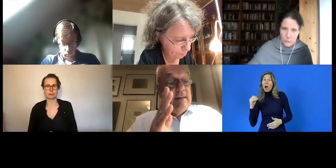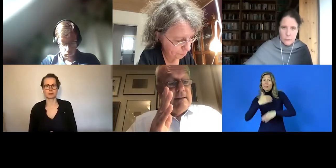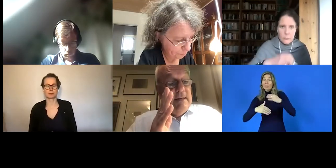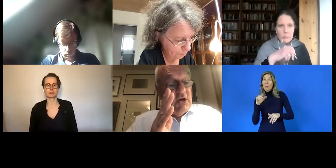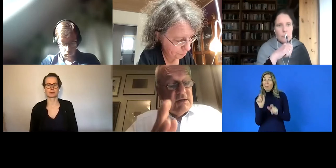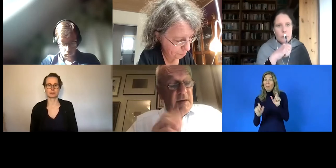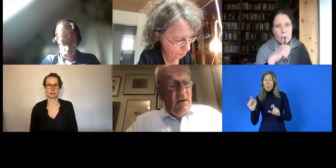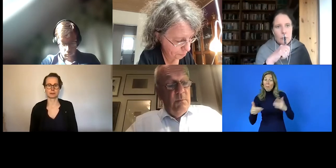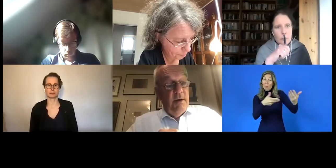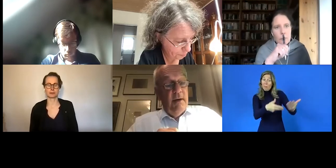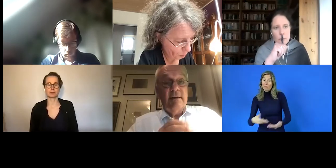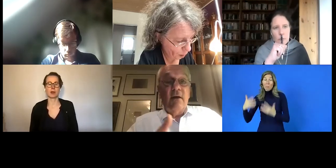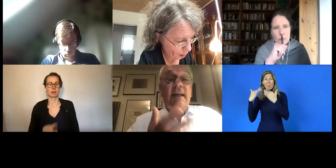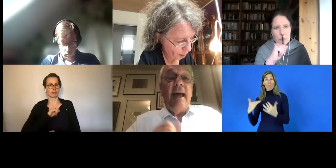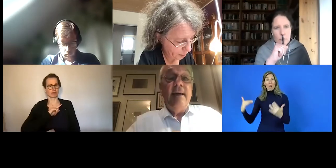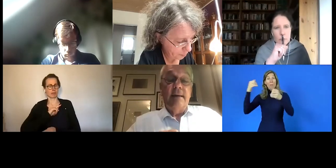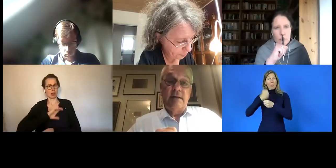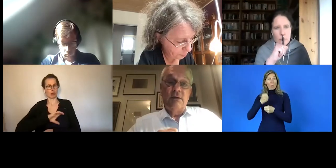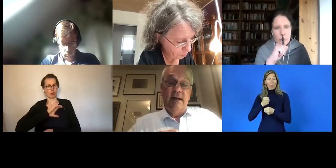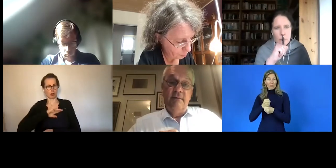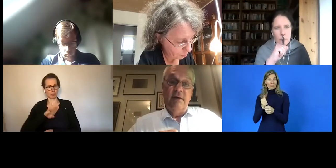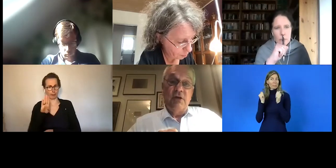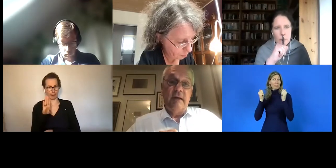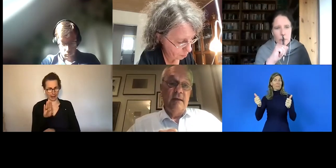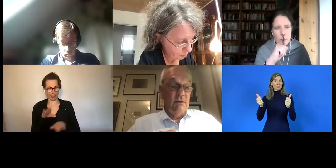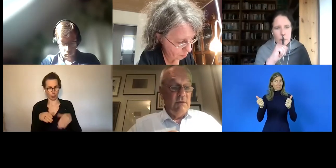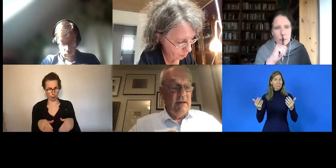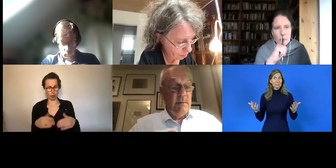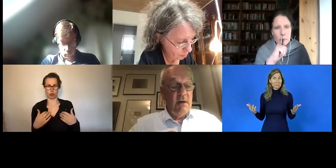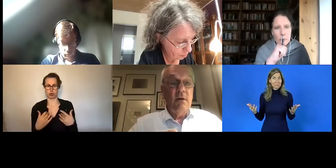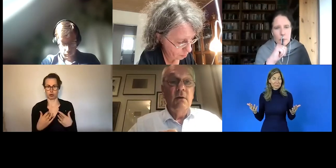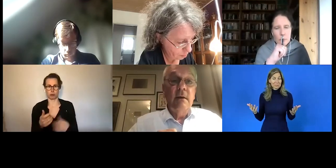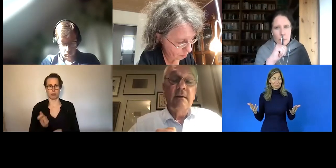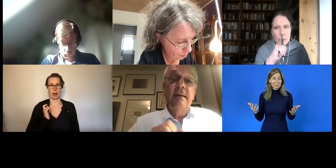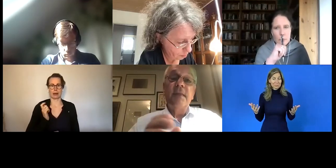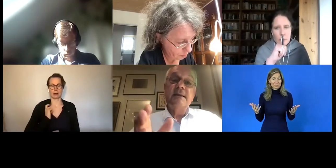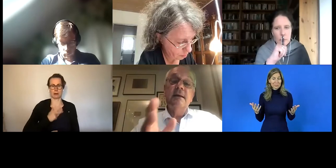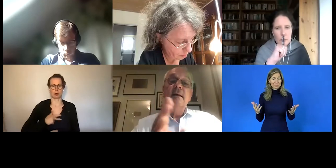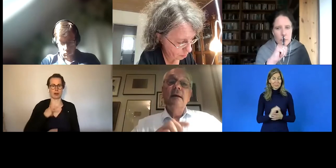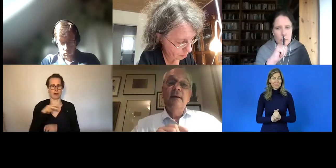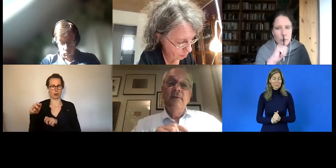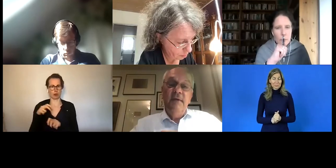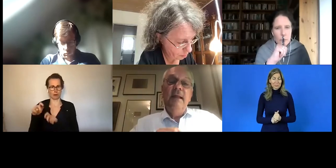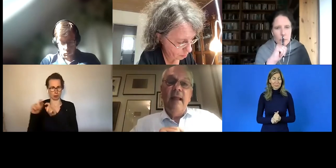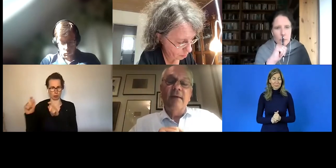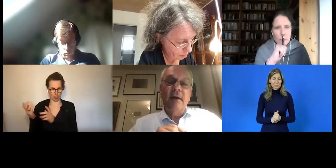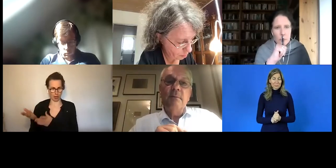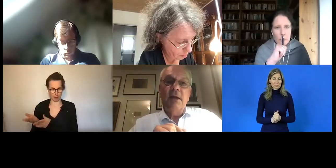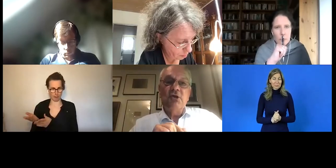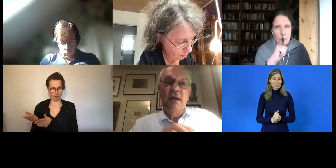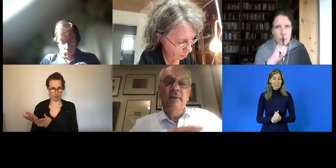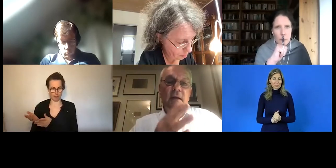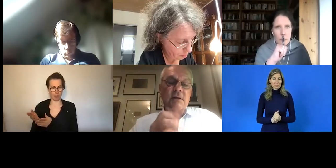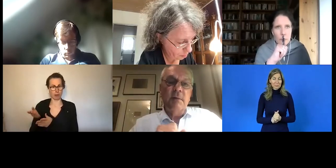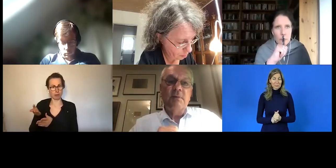Die Chance B-Gruppe hat auch ein eigenes sozialwirtschaftliches Unternehmen gegründet, das vielen anderen